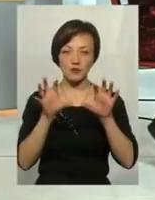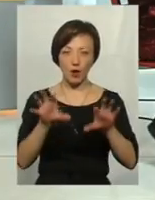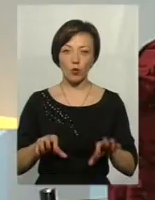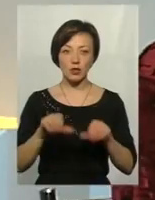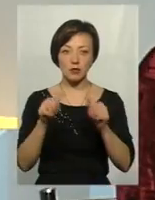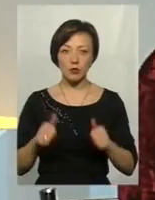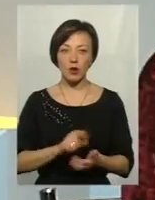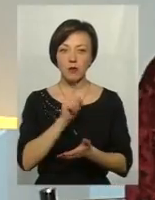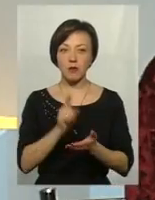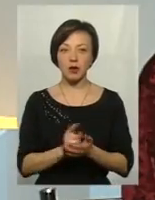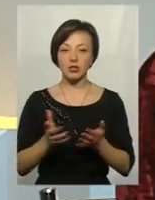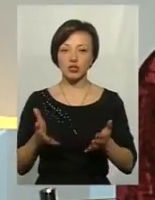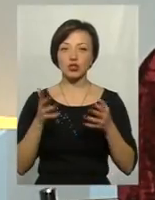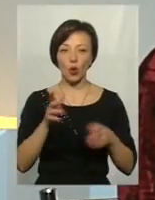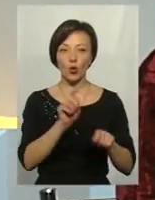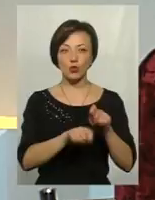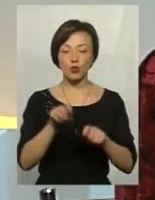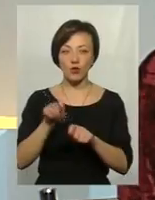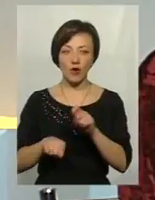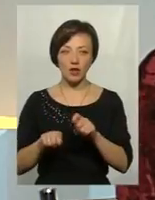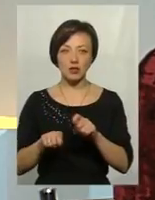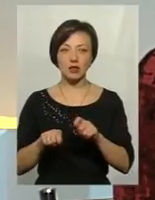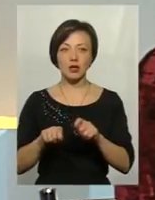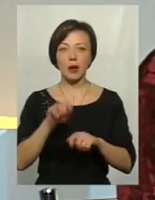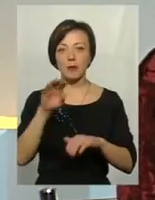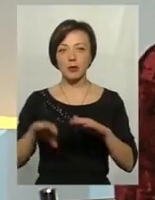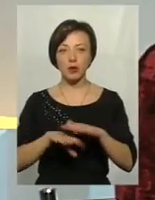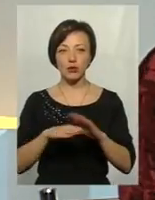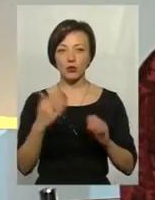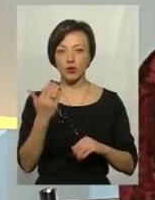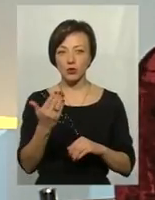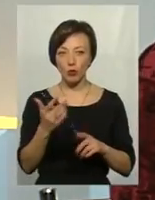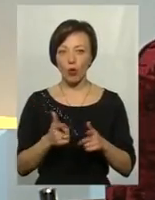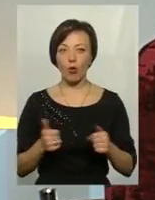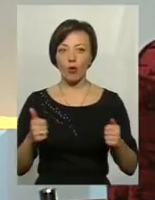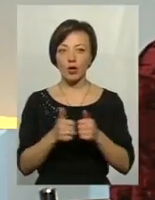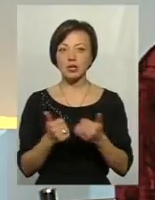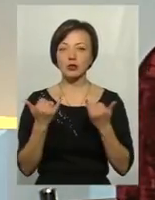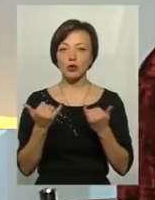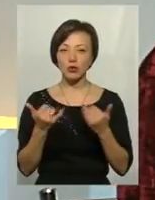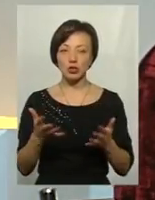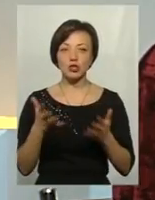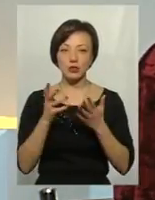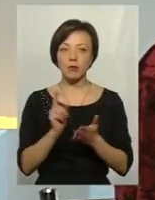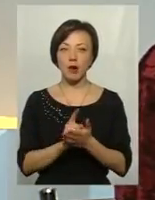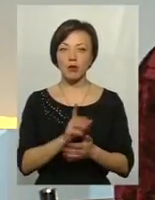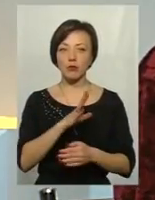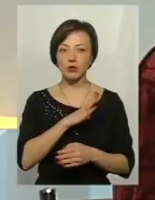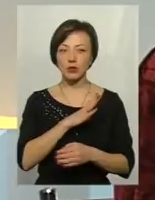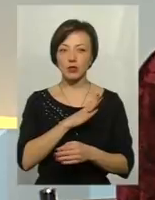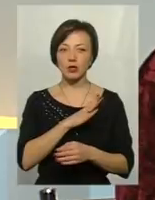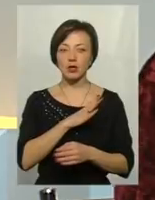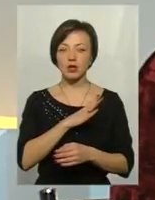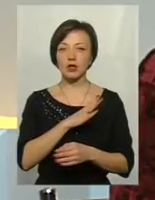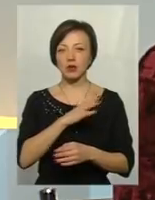спосіб, має чітко контролювати підпорядковані йому органи. Сьогодні чітко має йти по